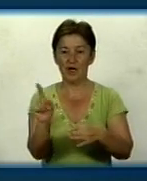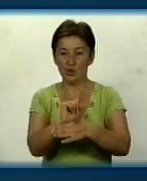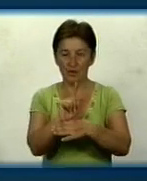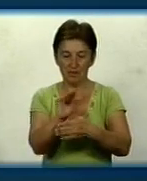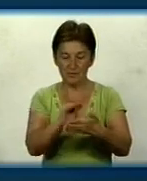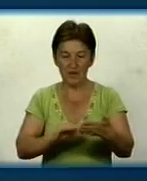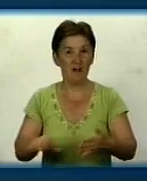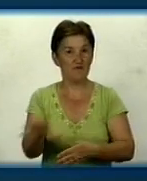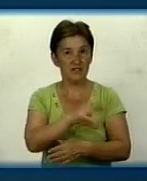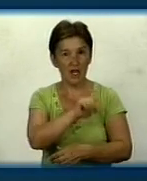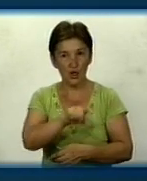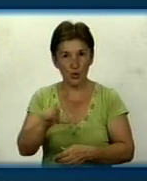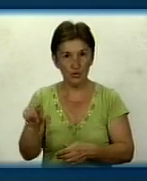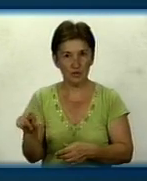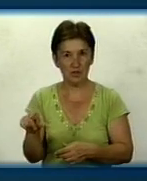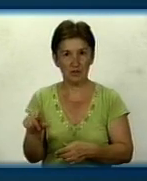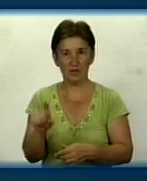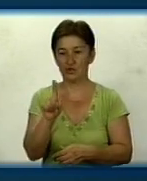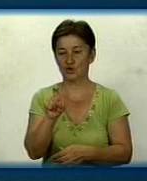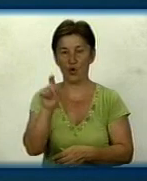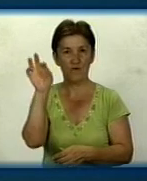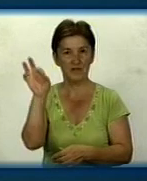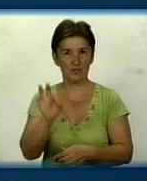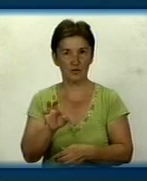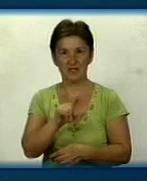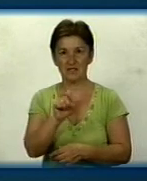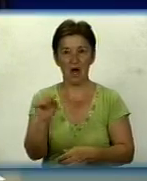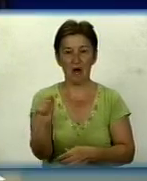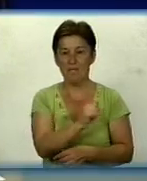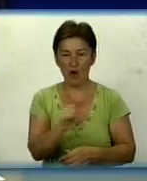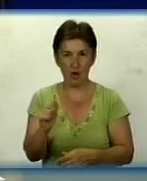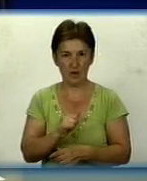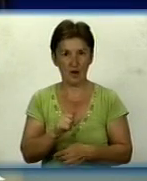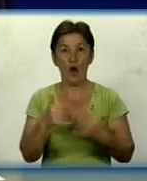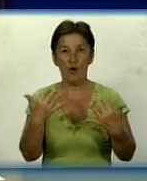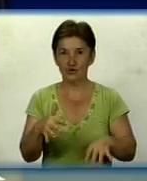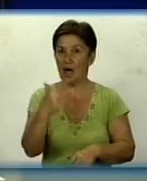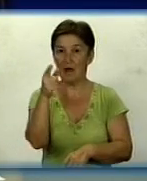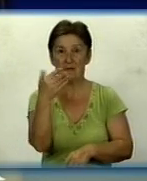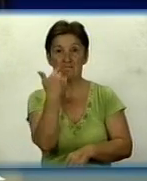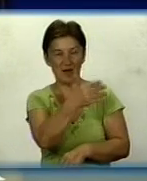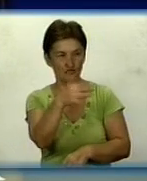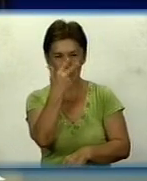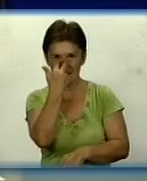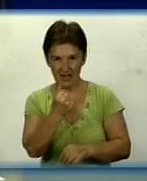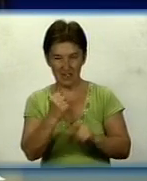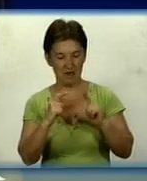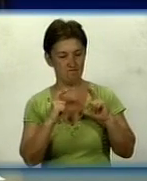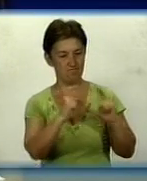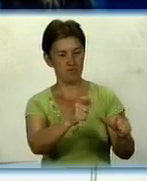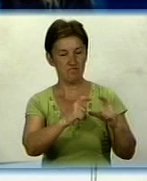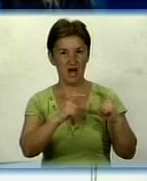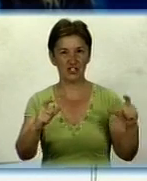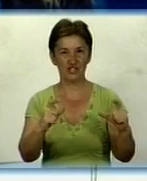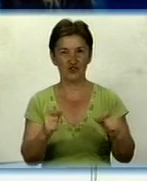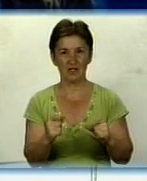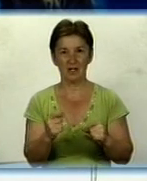принципі всі люди майже 100% розрахувалися за полив. Вже звикли до нових оцих платіжок, які приходять замість книжок?